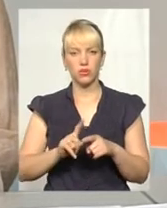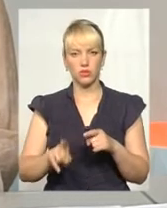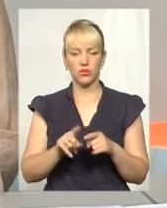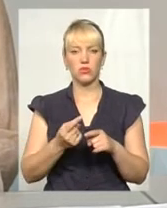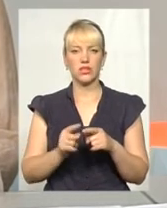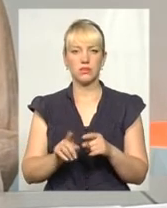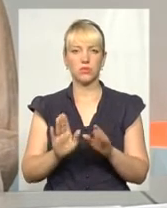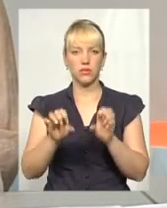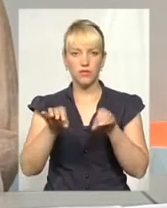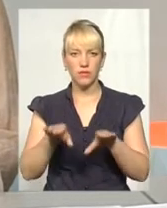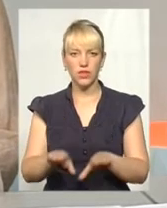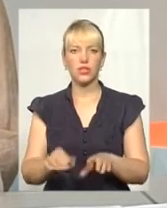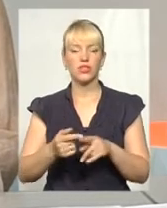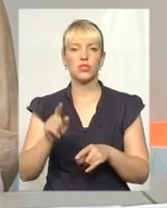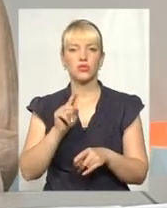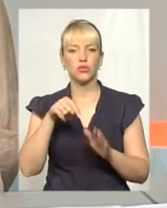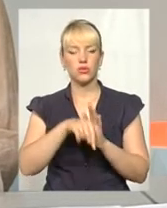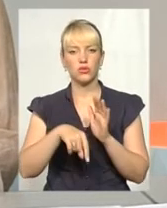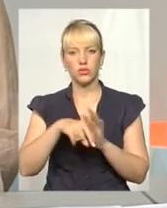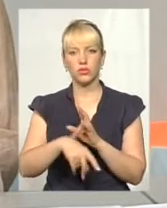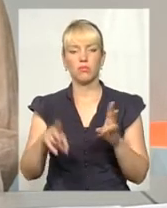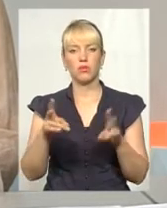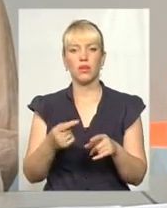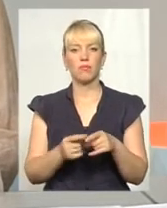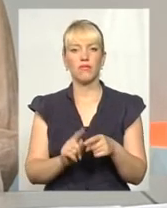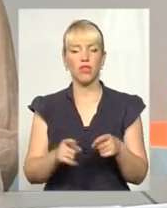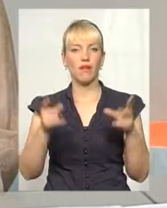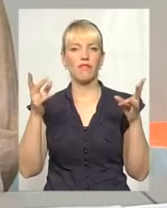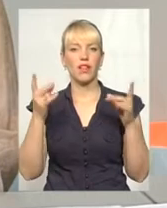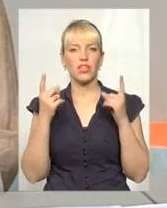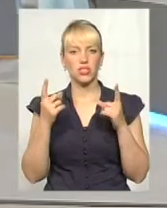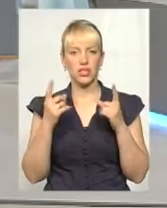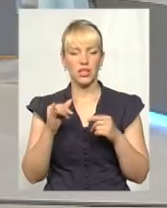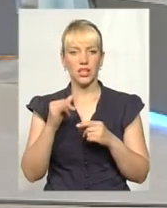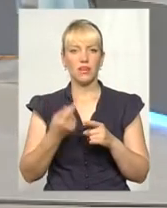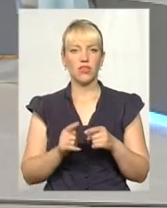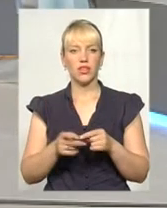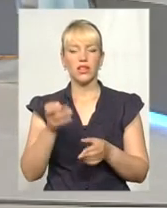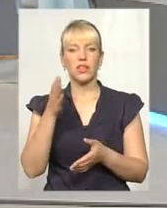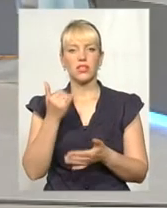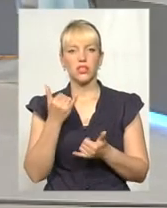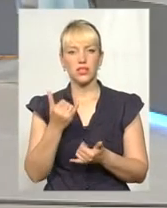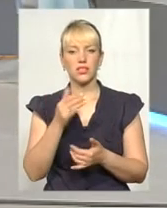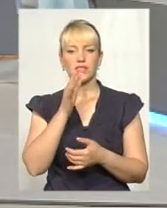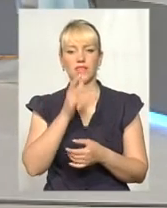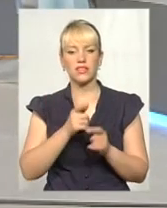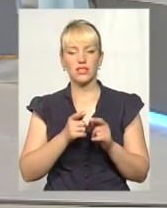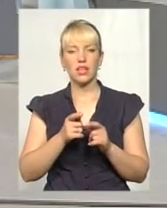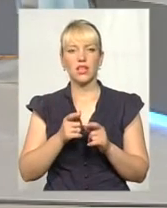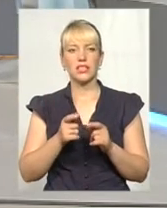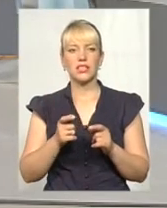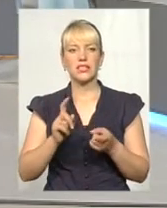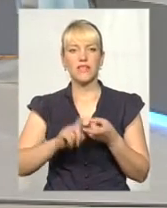Що стосується потреби, вона величезна, і вона на часі в зв'язку з тим, що кожного року